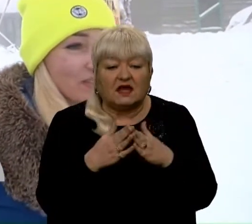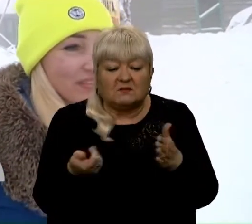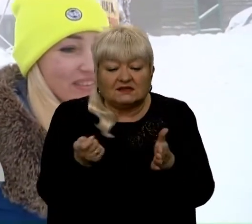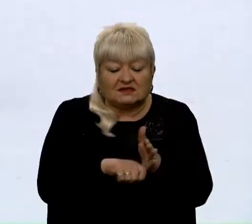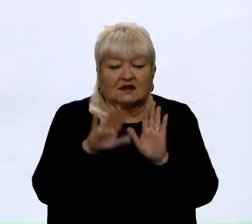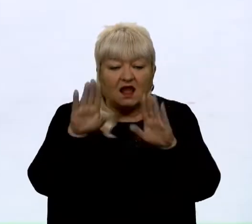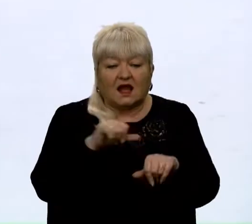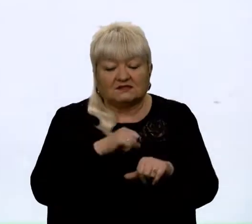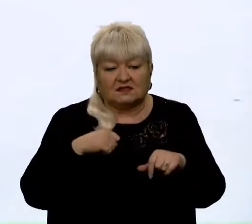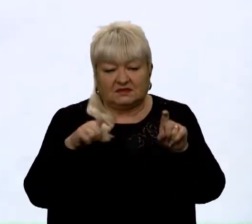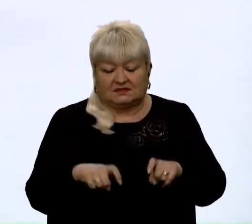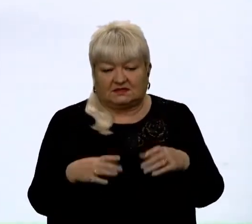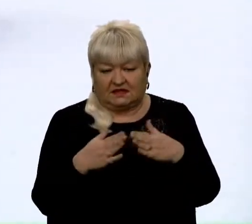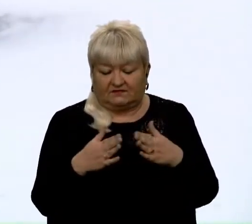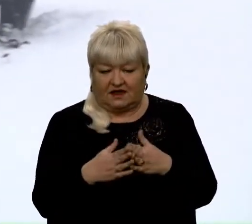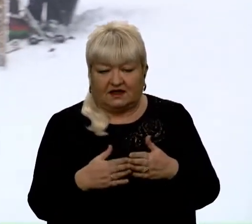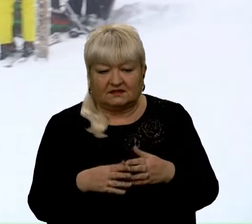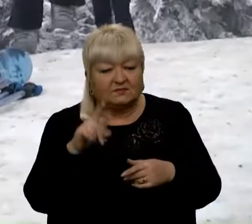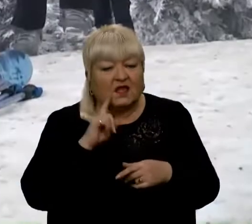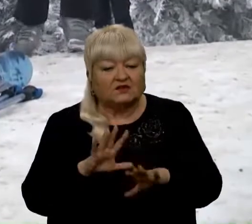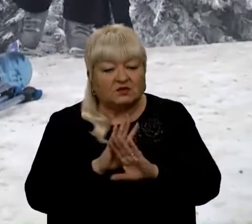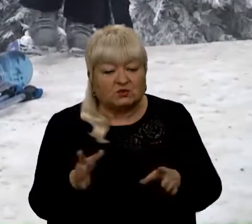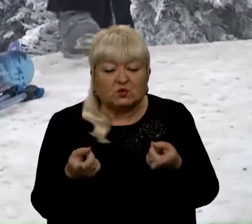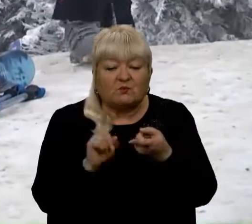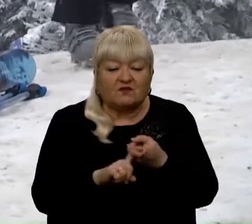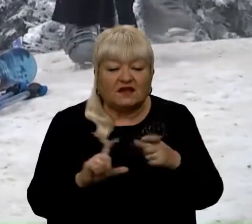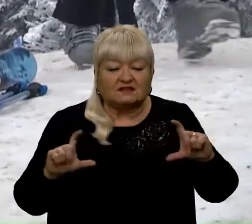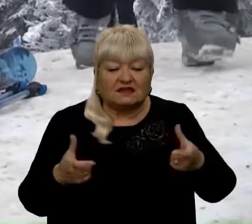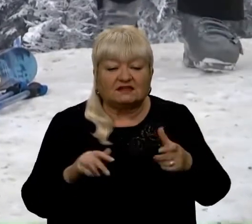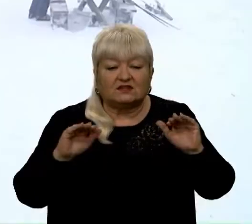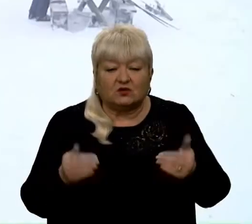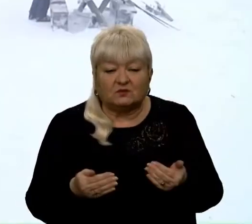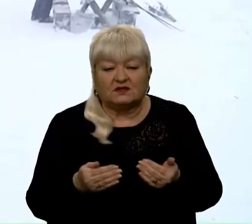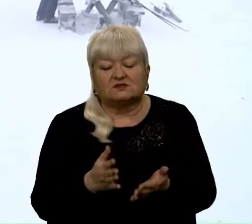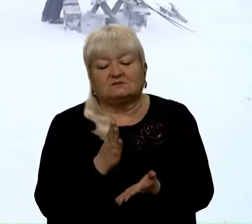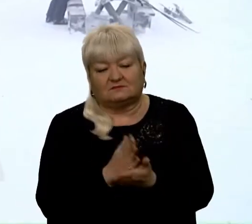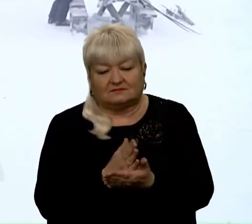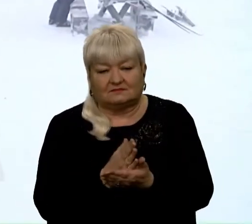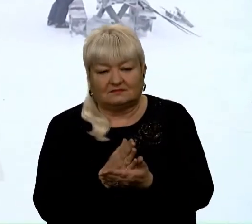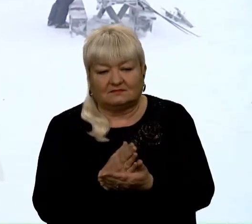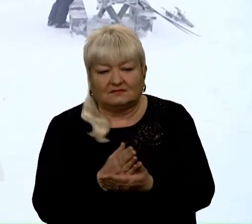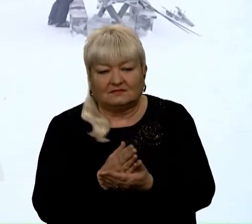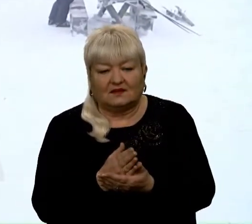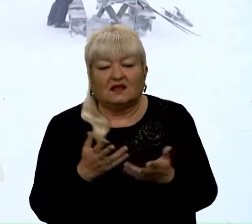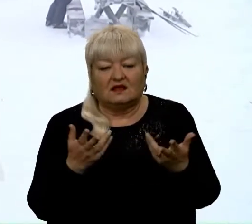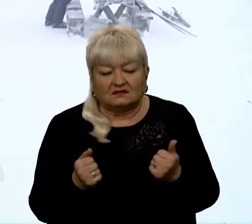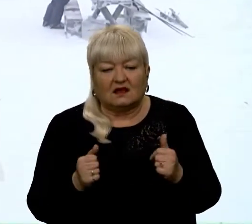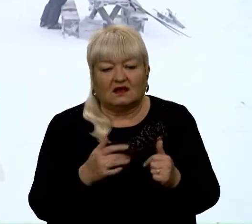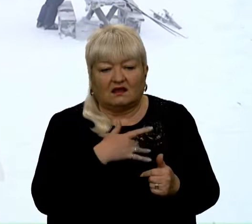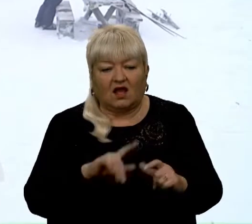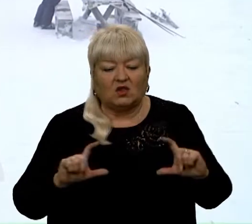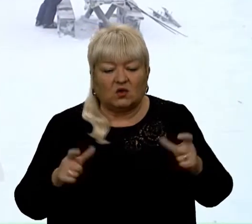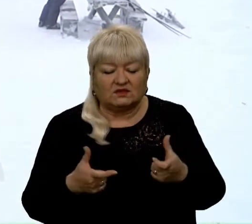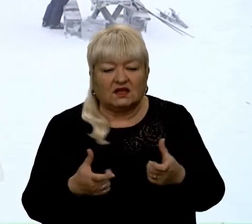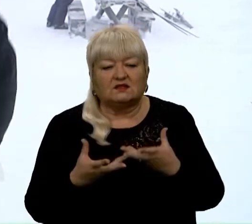хай самі сидять в хаті. Втім, незручностей, пов'язаних з карантинними обмеженнями, не уникнути. Звісно, локдаун вплинув. Половина